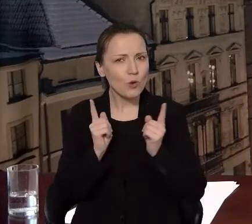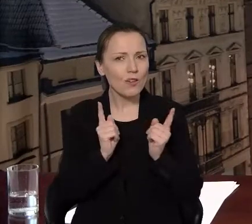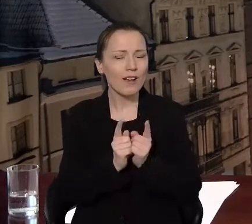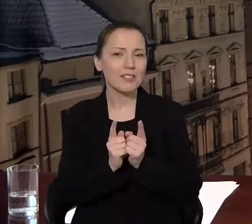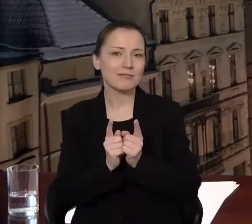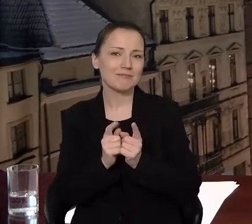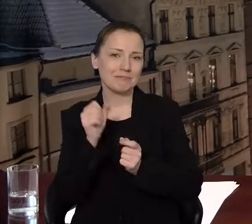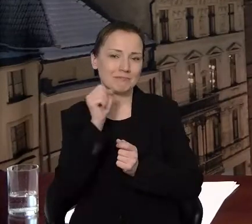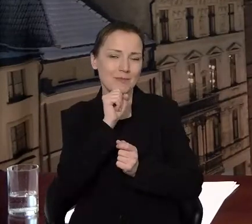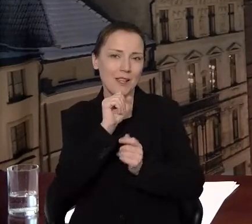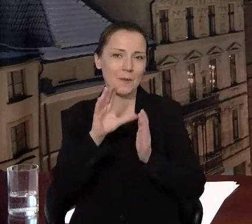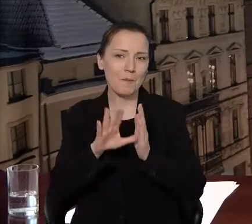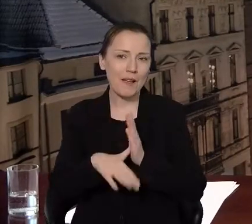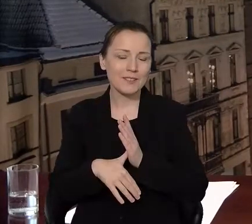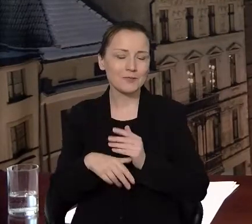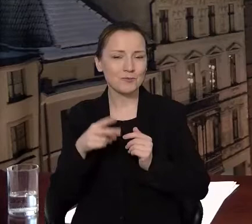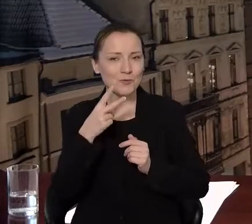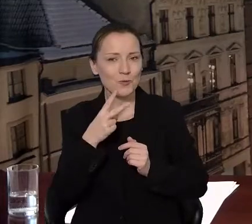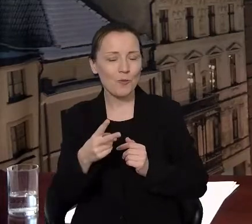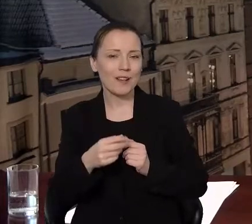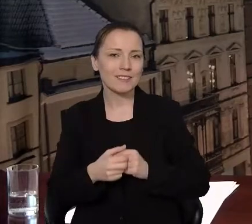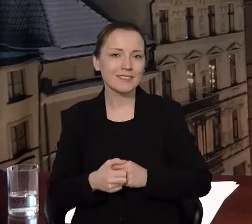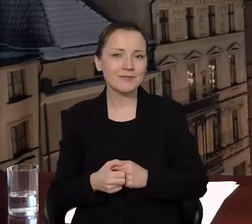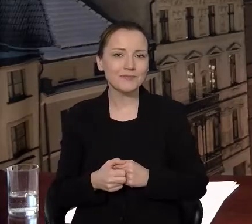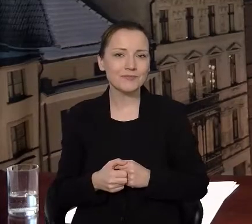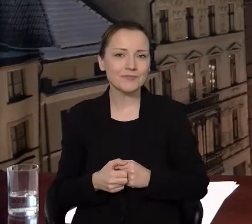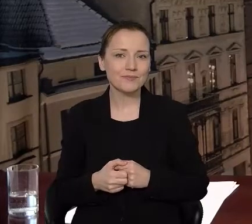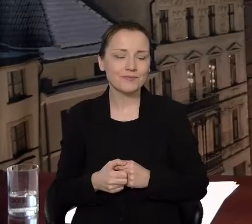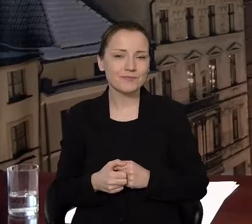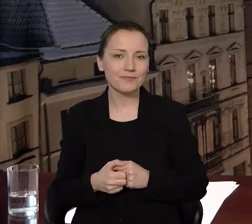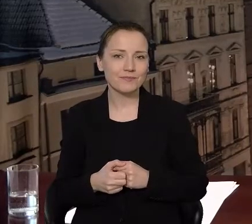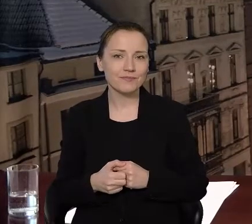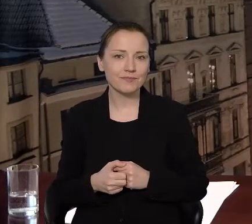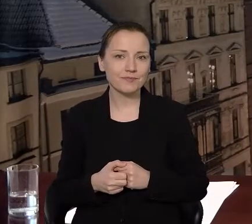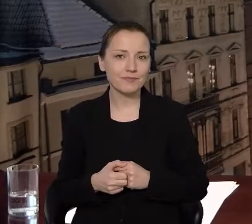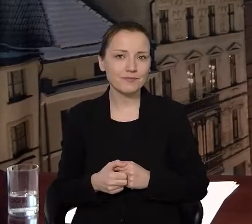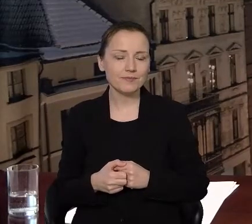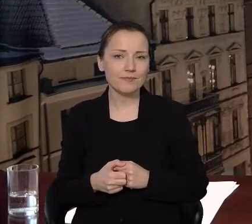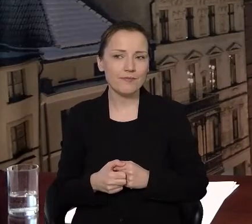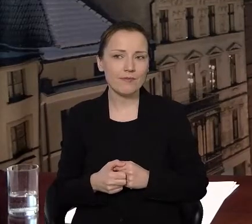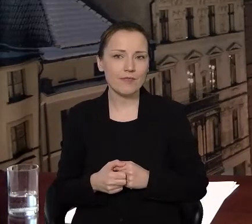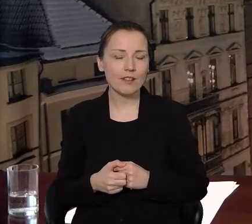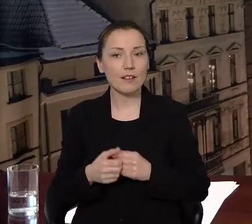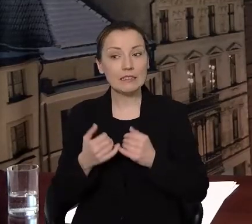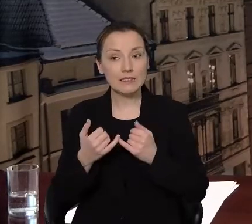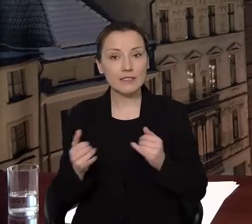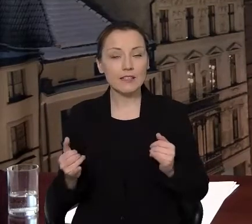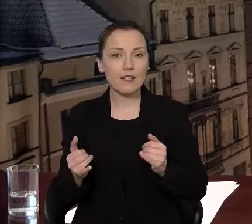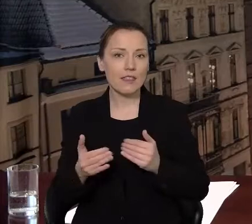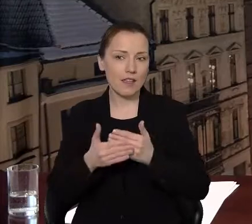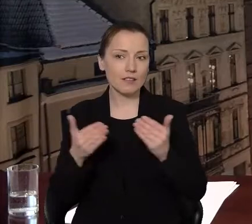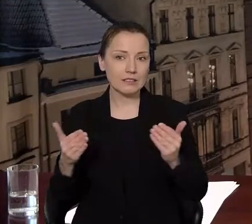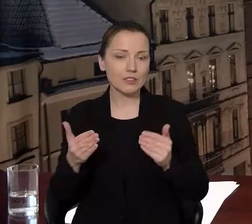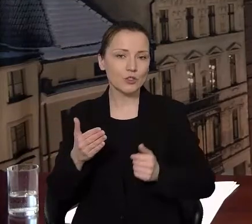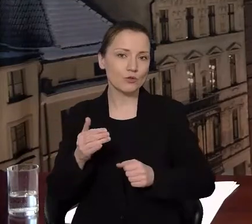gdzieś na Starówce, aby również i w te miejsca zajrzeć. Pozostałe dni już długiego